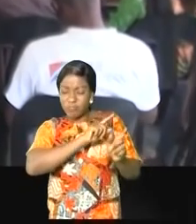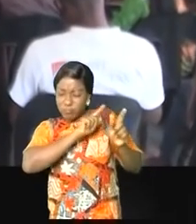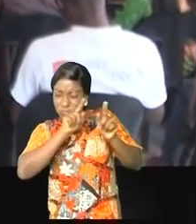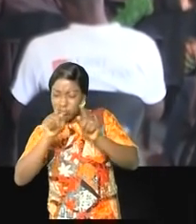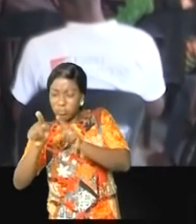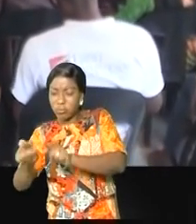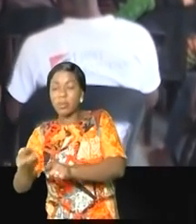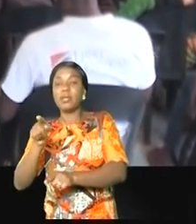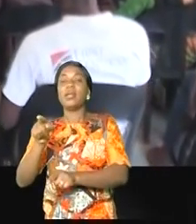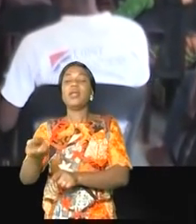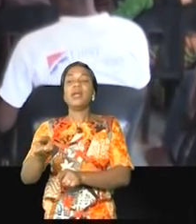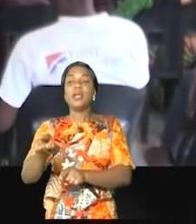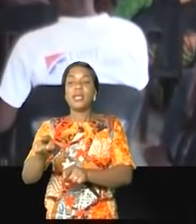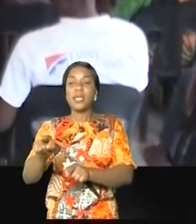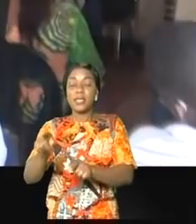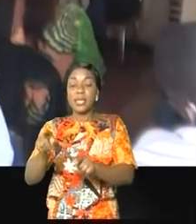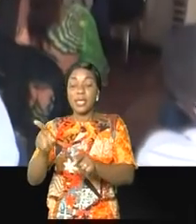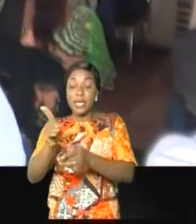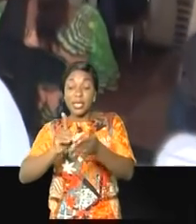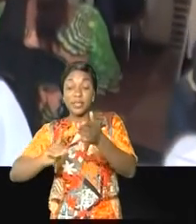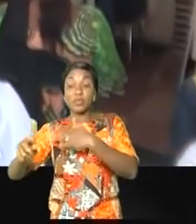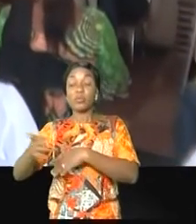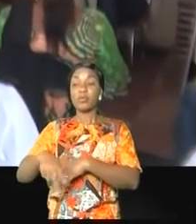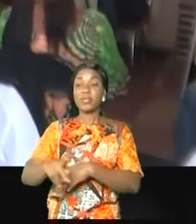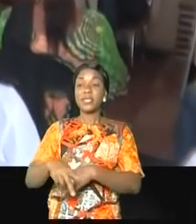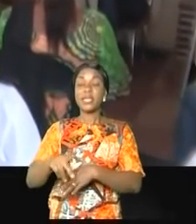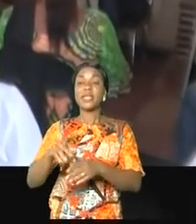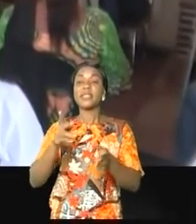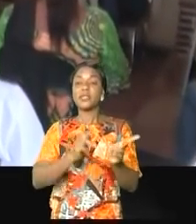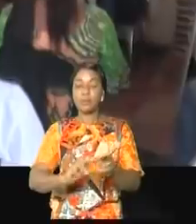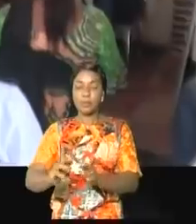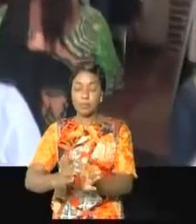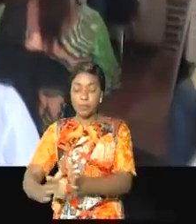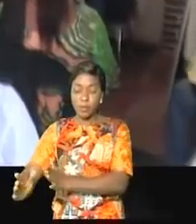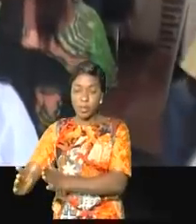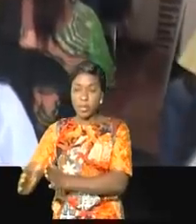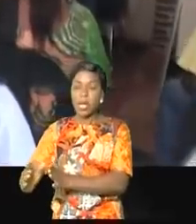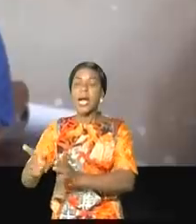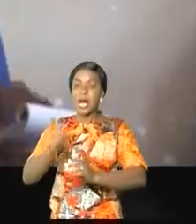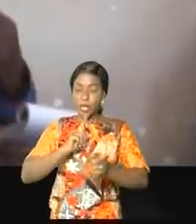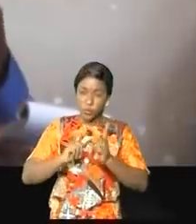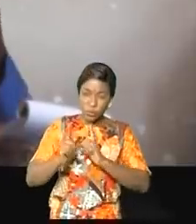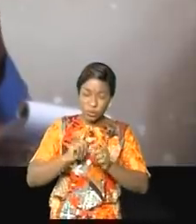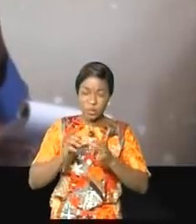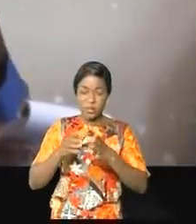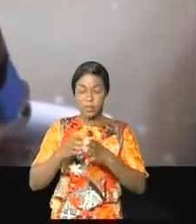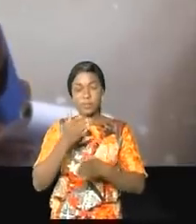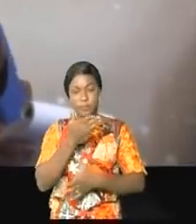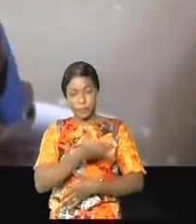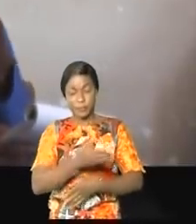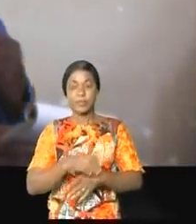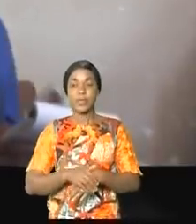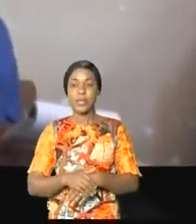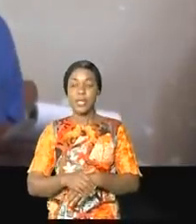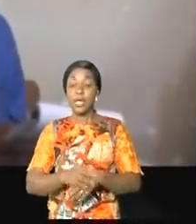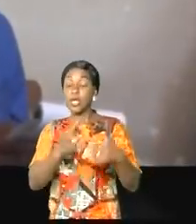provinciale du plan. Dans un entretien avec les agents de cette division, M. Mbouya Popopo, alors